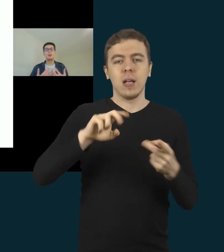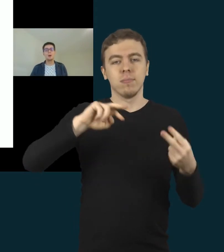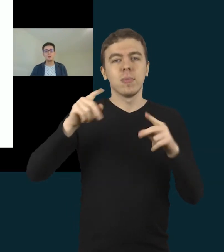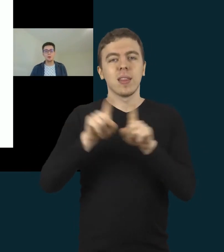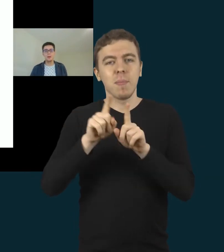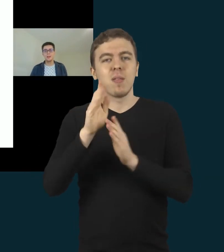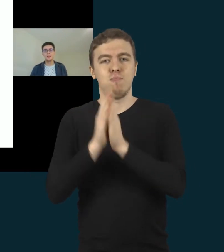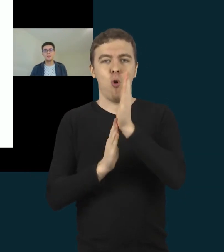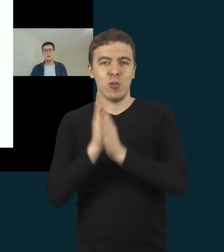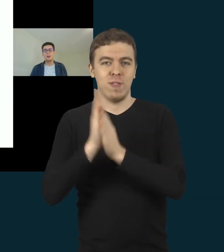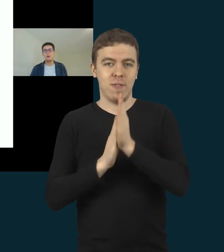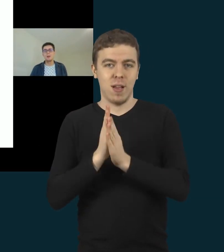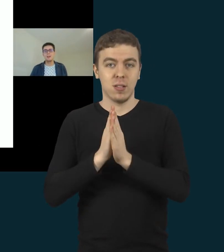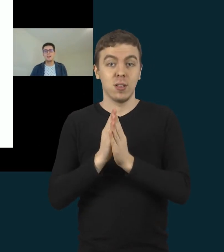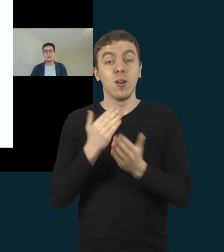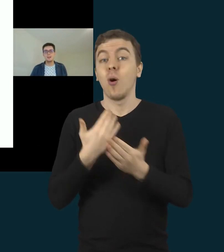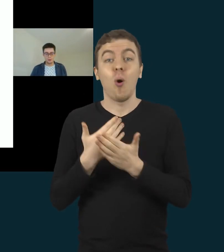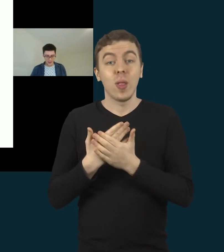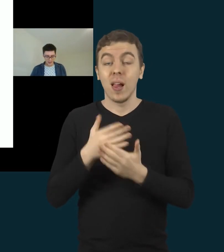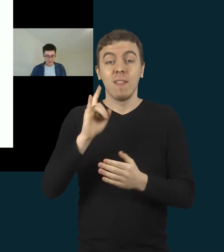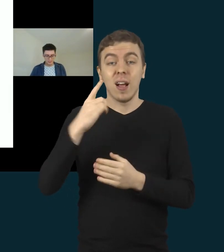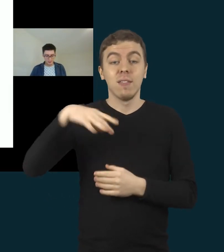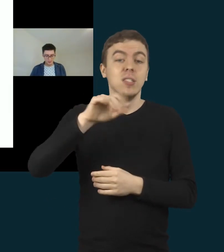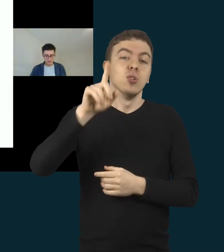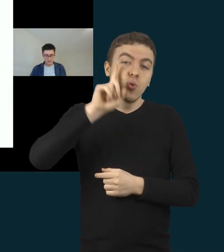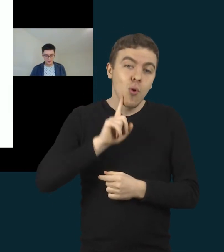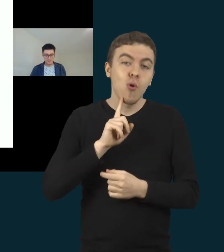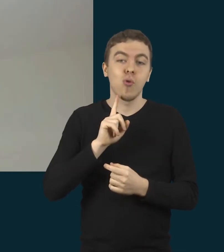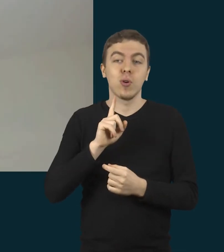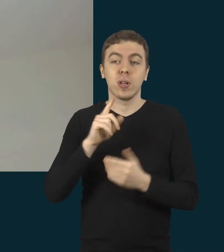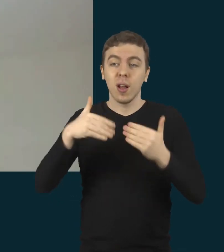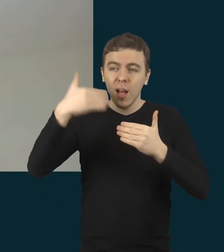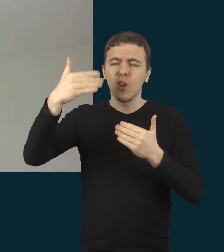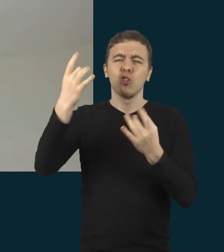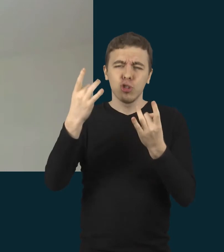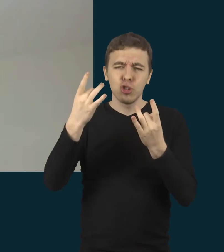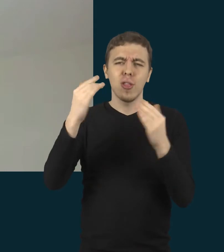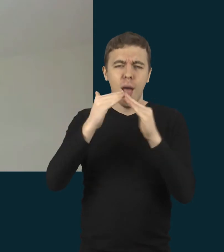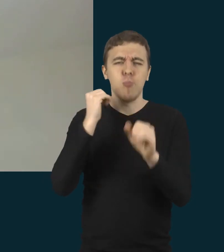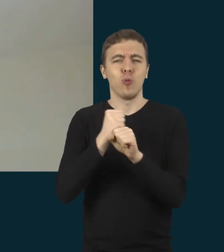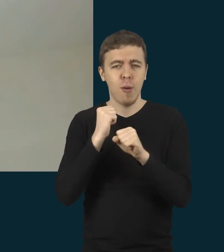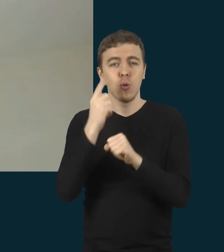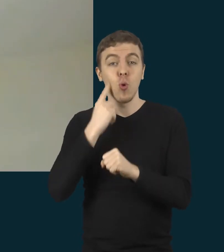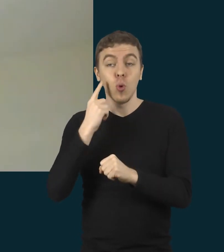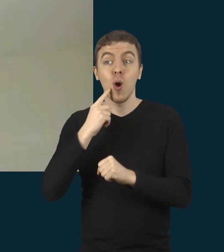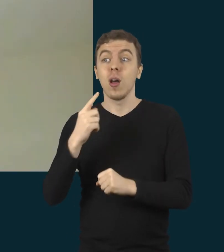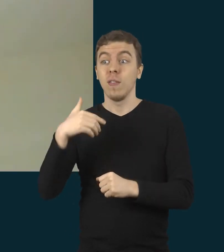toliau norėdavo vykdyti tas užduotis, nes jie norėjo gauti tų